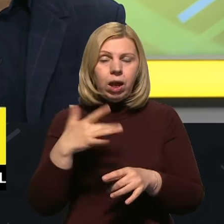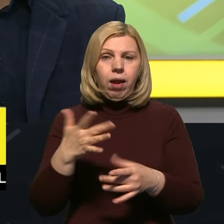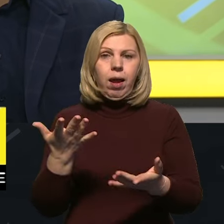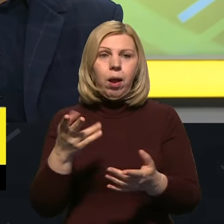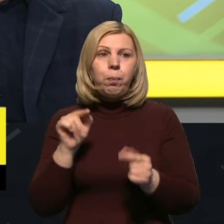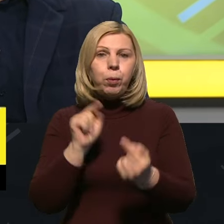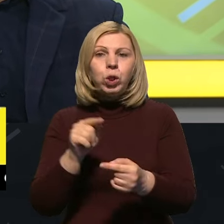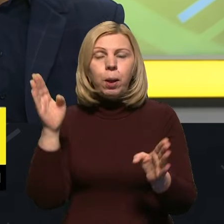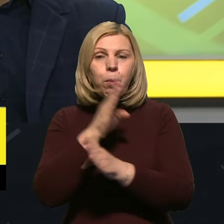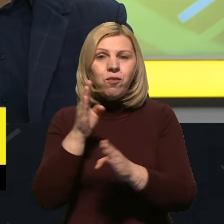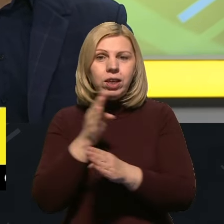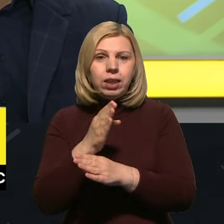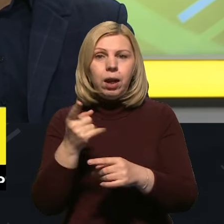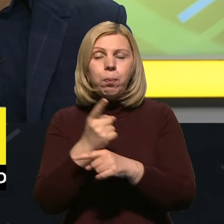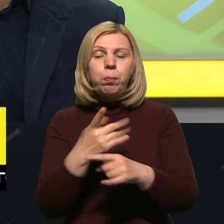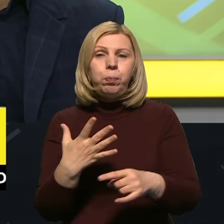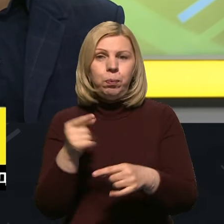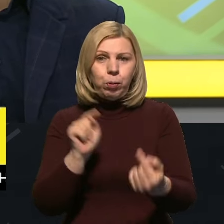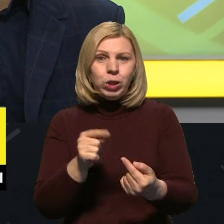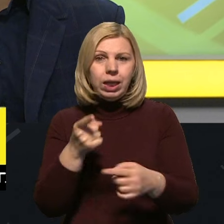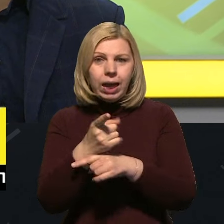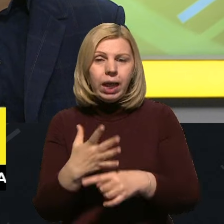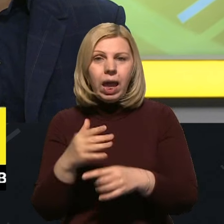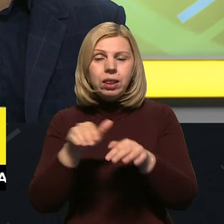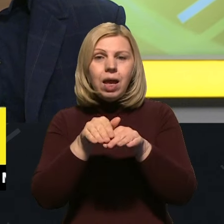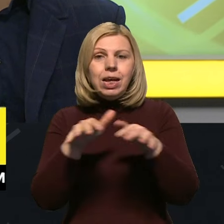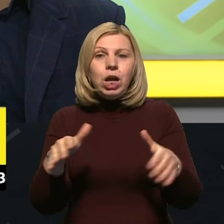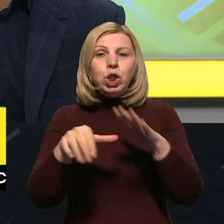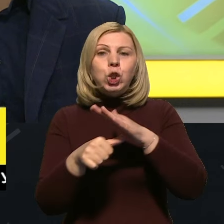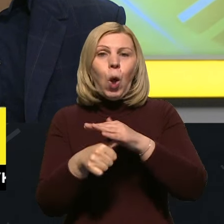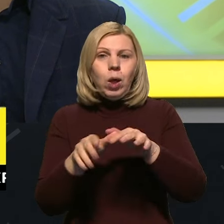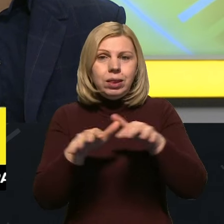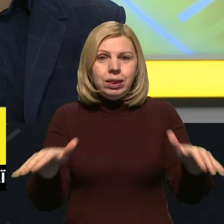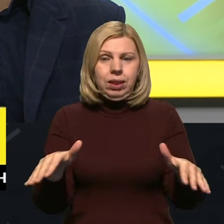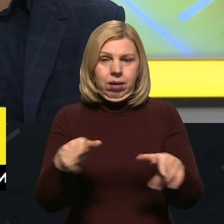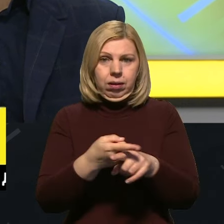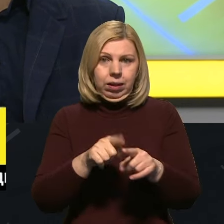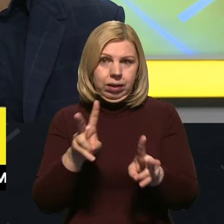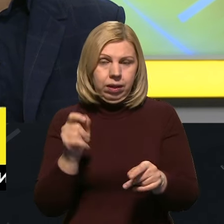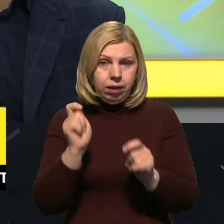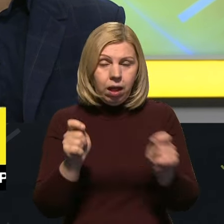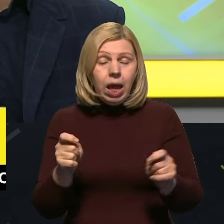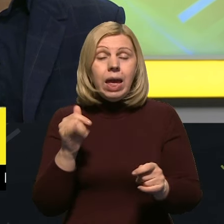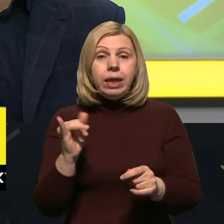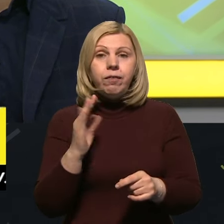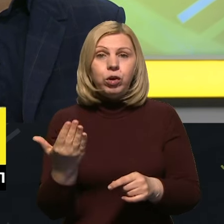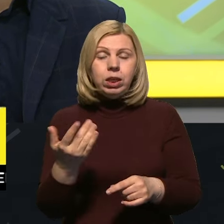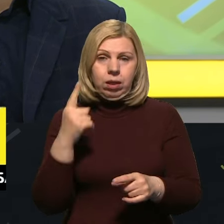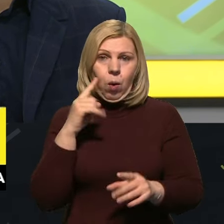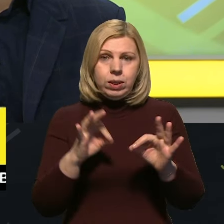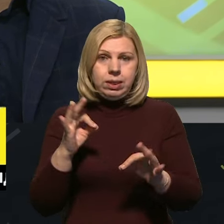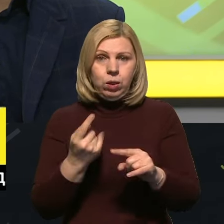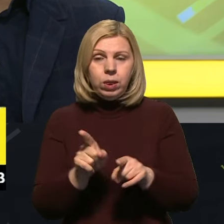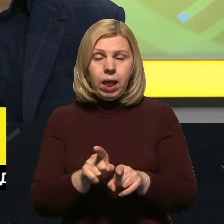протиракетним парасолькою, дуже потужнішою запетрюють навіть. І вони оцінюють.